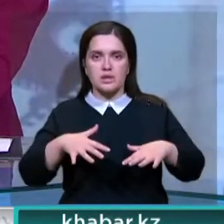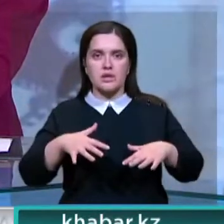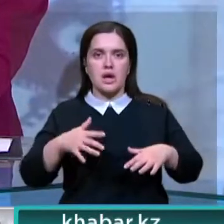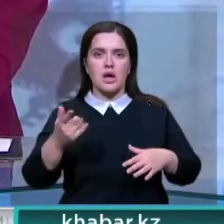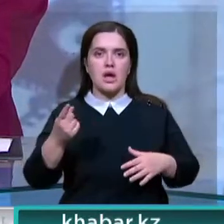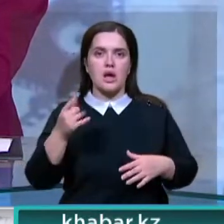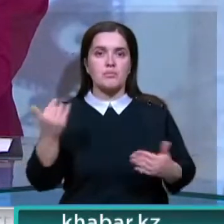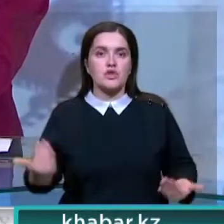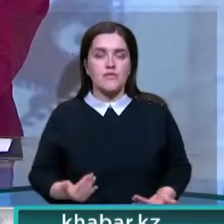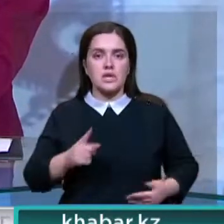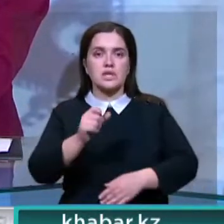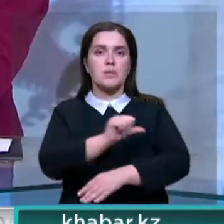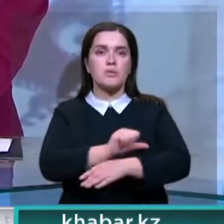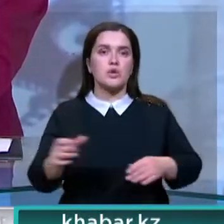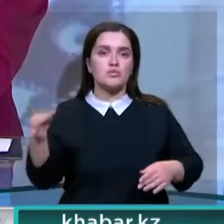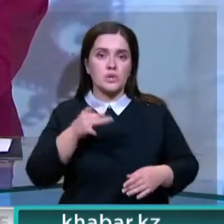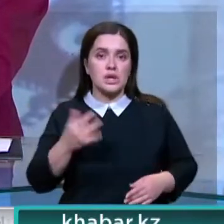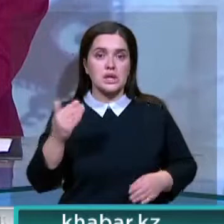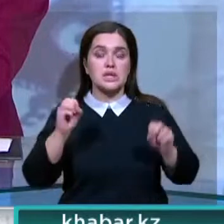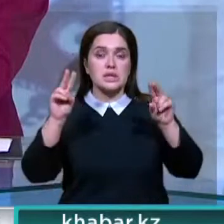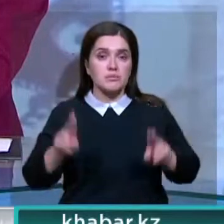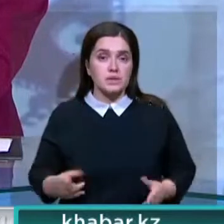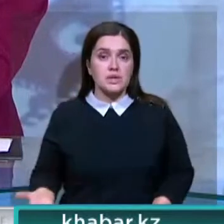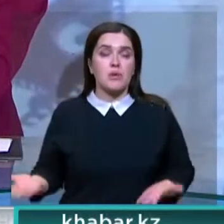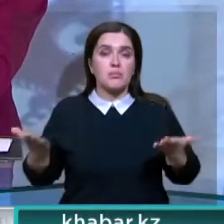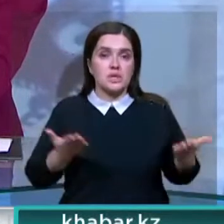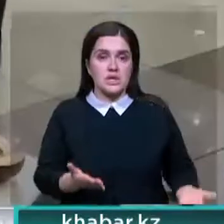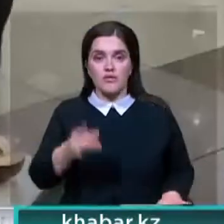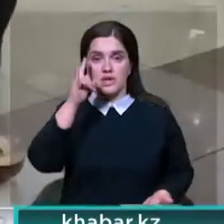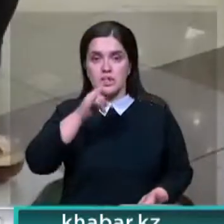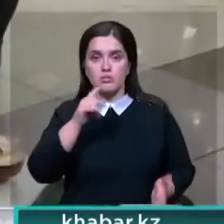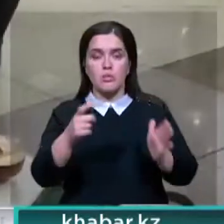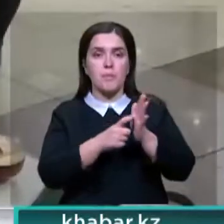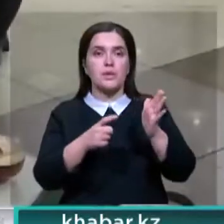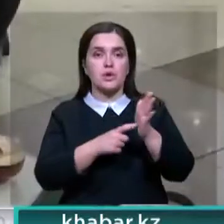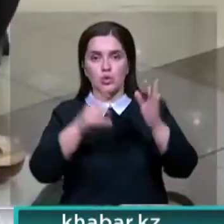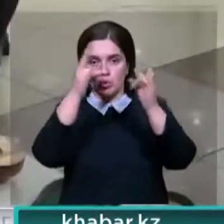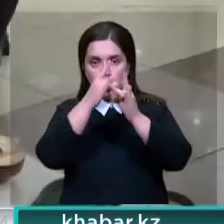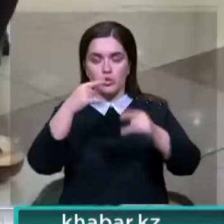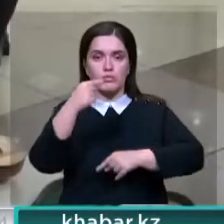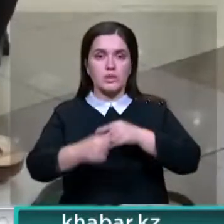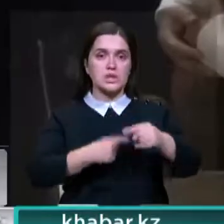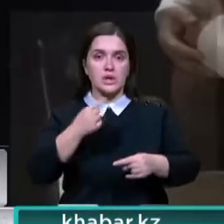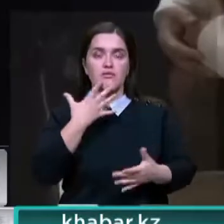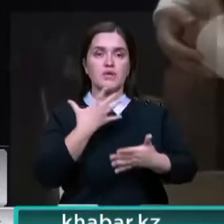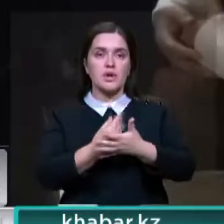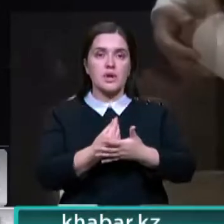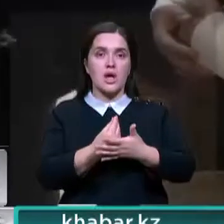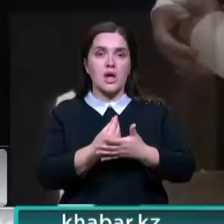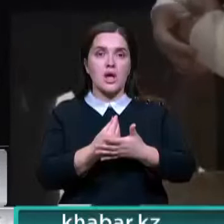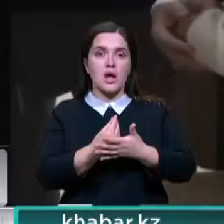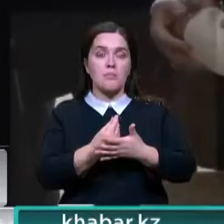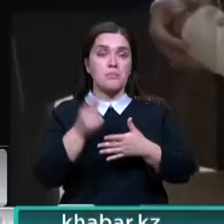одаренных соотечественников, проживающих за пределами республики. Их специально пригласили в Казахстан, чтобы они поделились культурным наследием своих